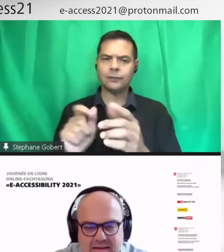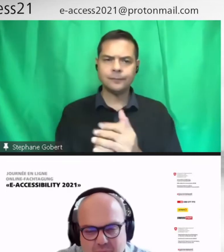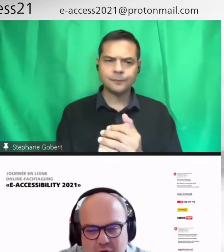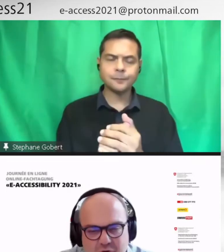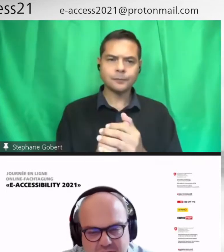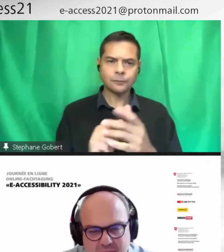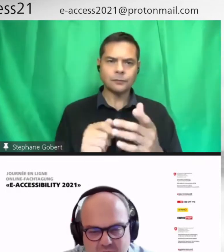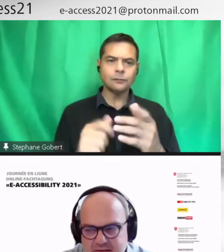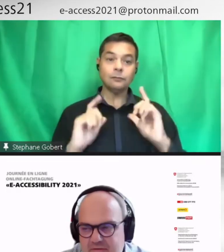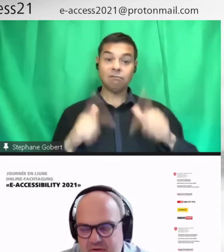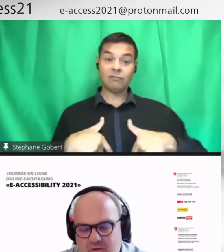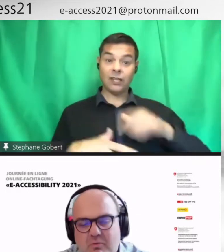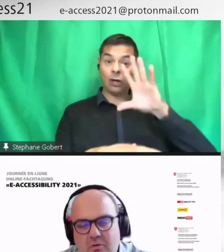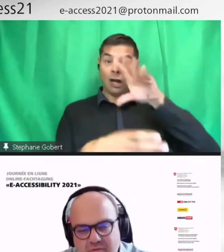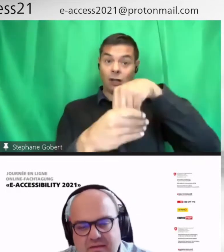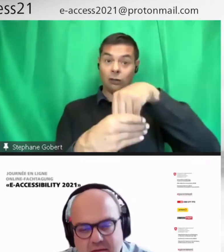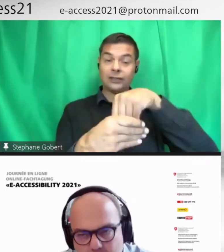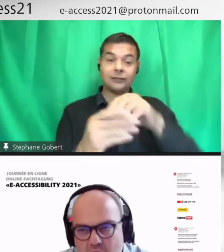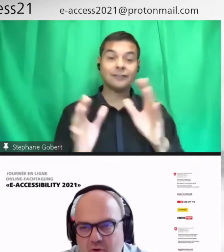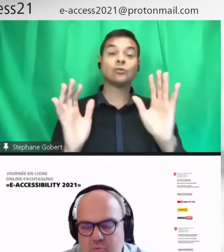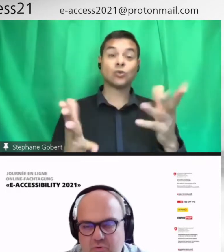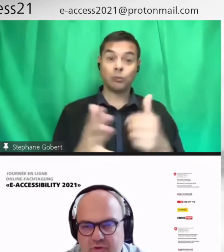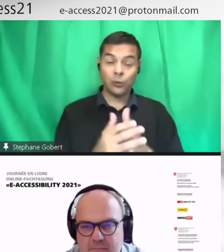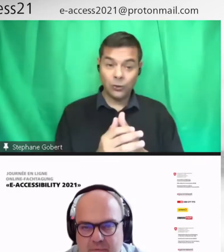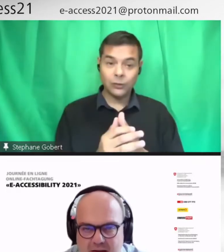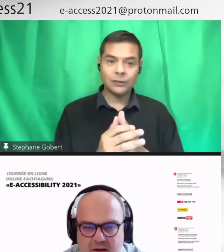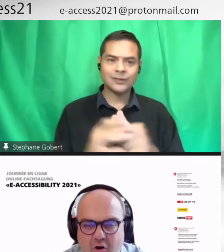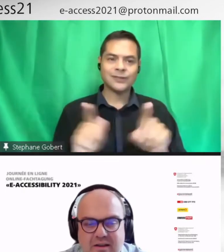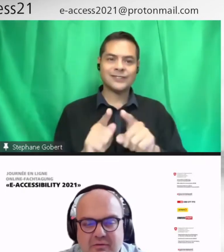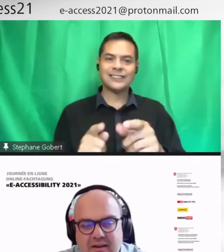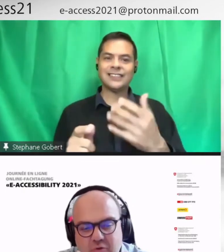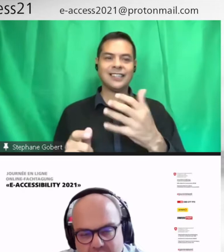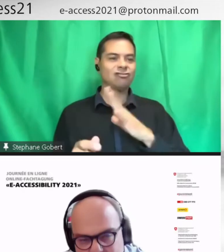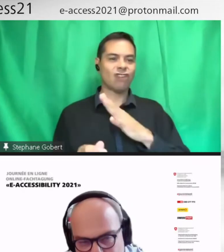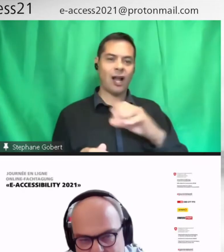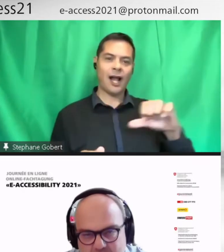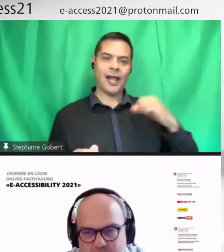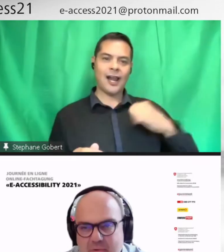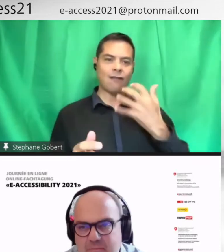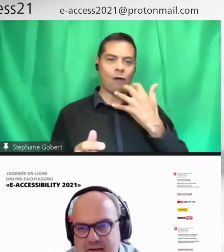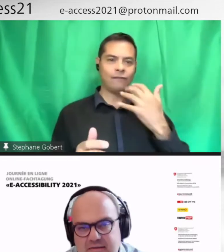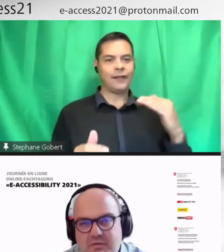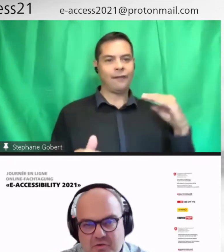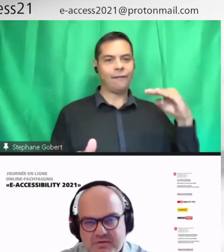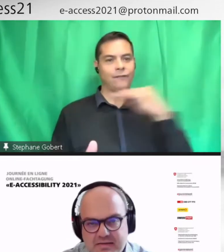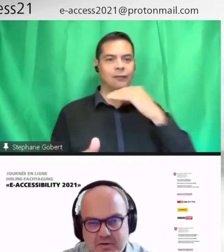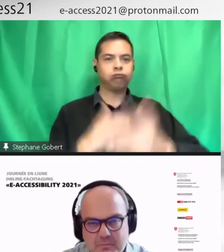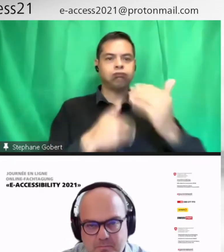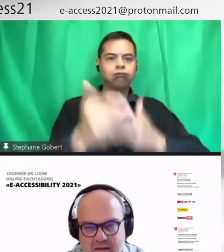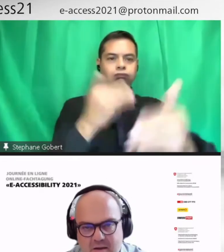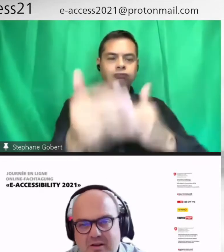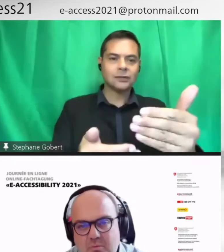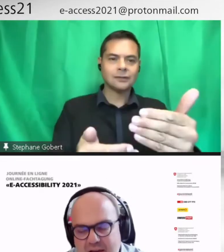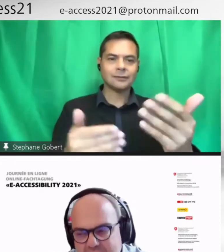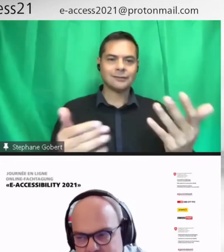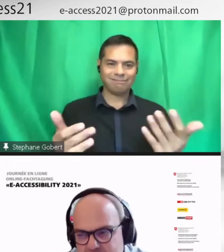Idem de l'autre côté pour les élèves qui ont envie d'apprendre plus. Or, les livres actuels qu'on a ne permettent pas cette différenciation. Et